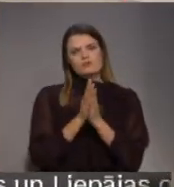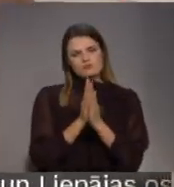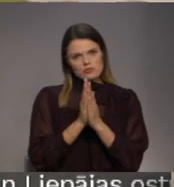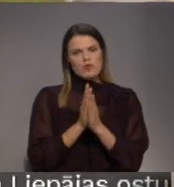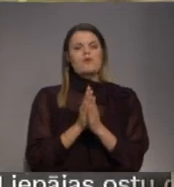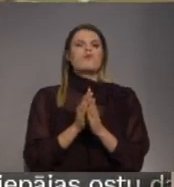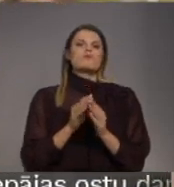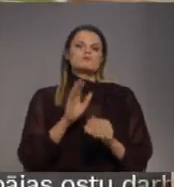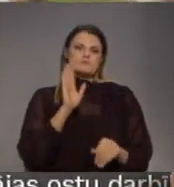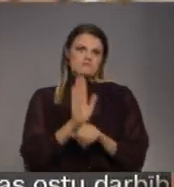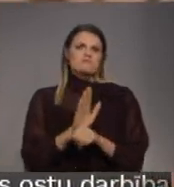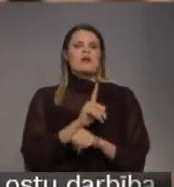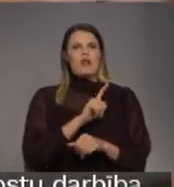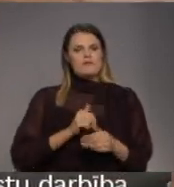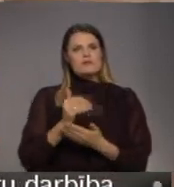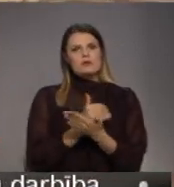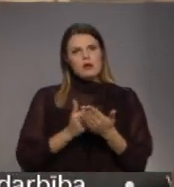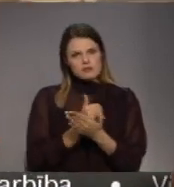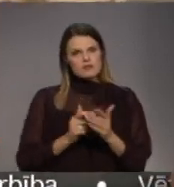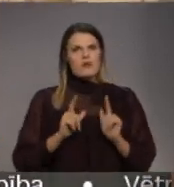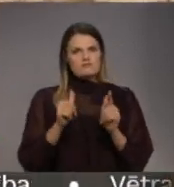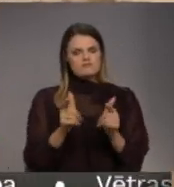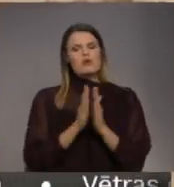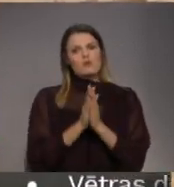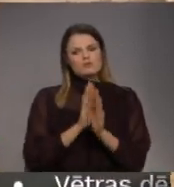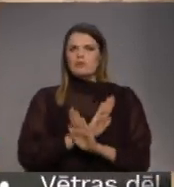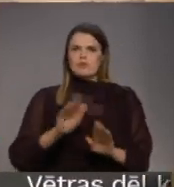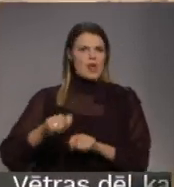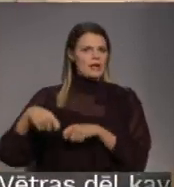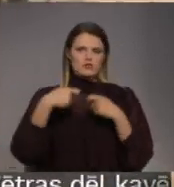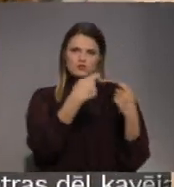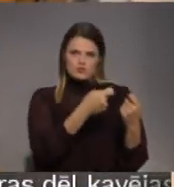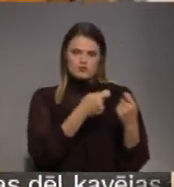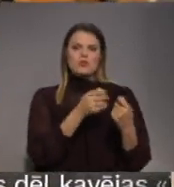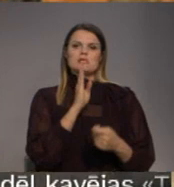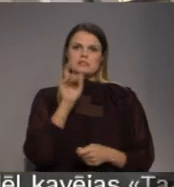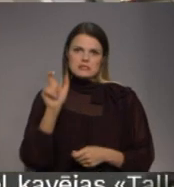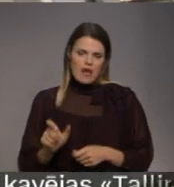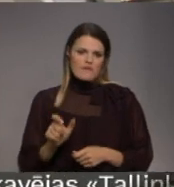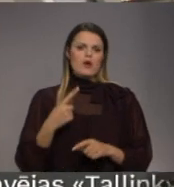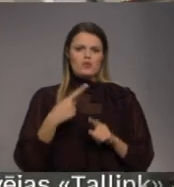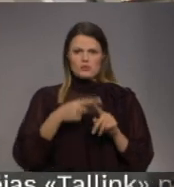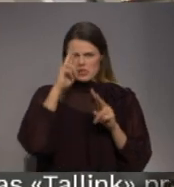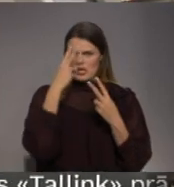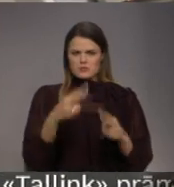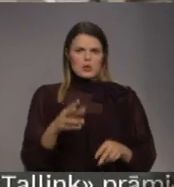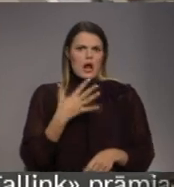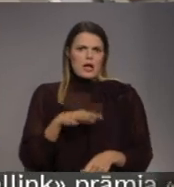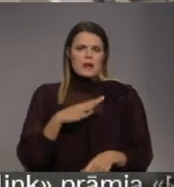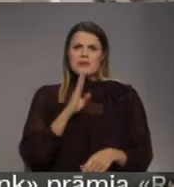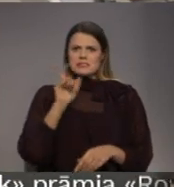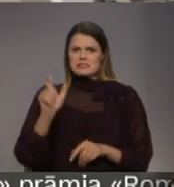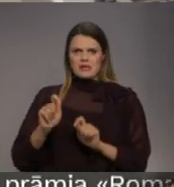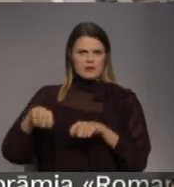Tādēļ Latvija atkārtot ir vērsusies pie Dānijas ar aicinājumu neizdot Kristīni Misānu un pažot neizpratni, kāpēc Misānas